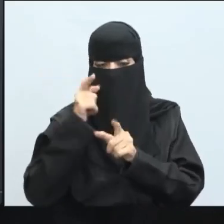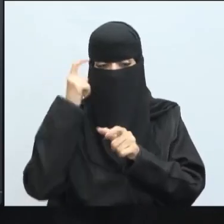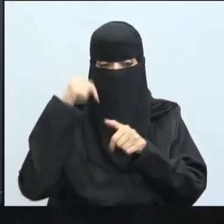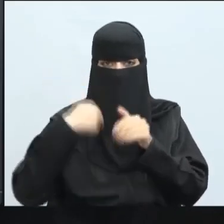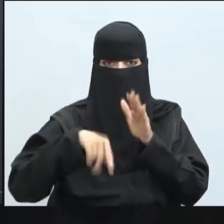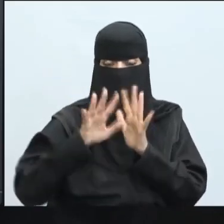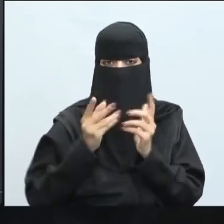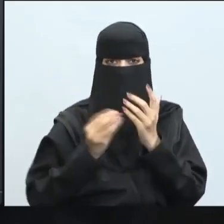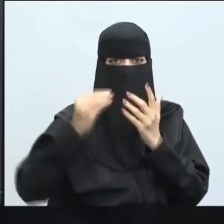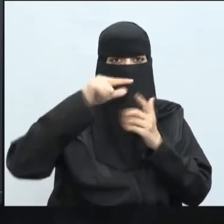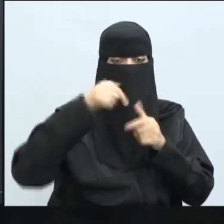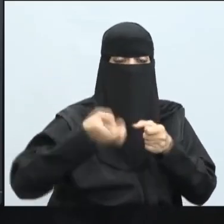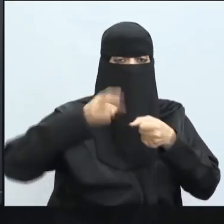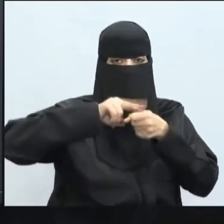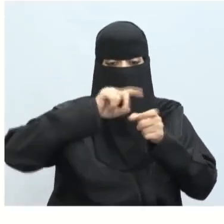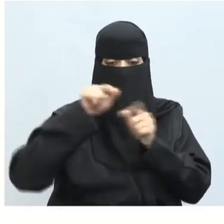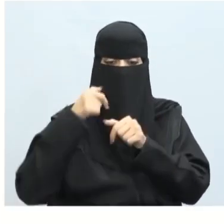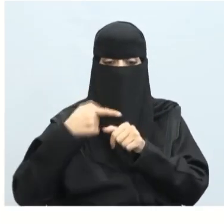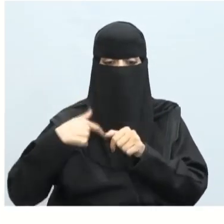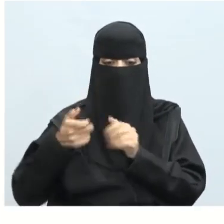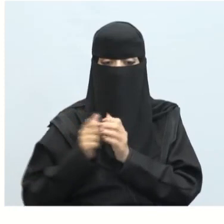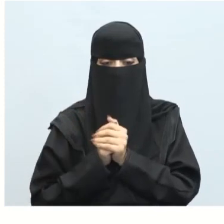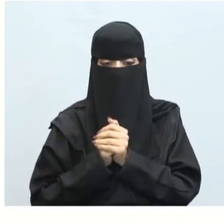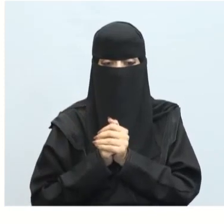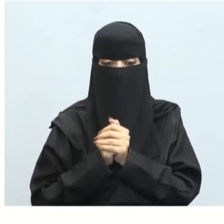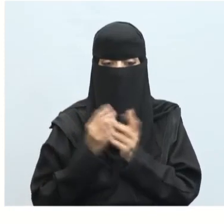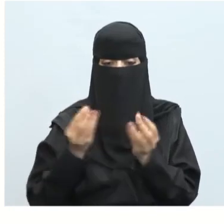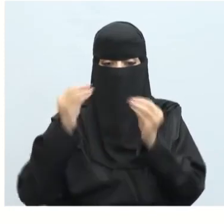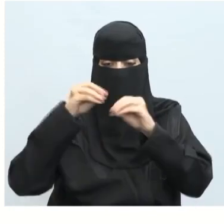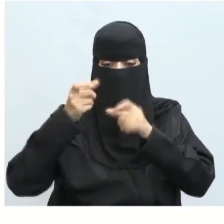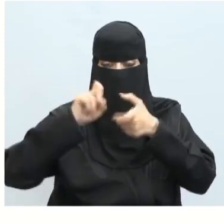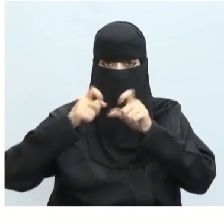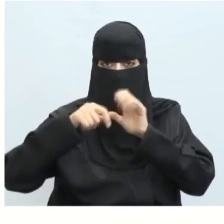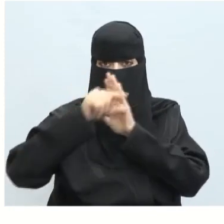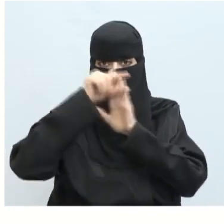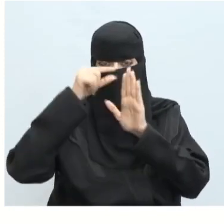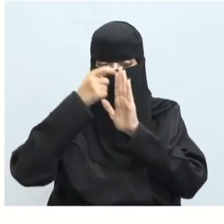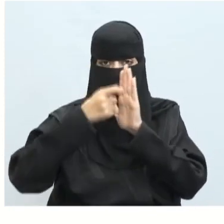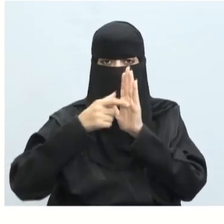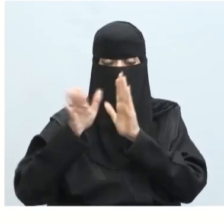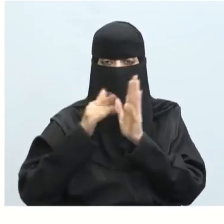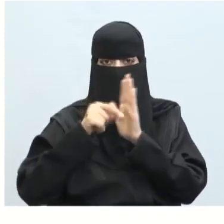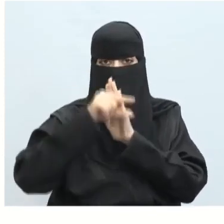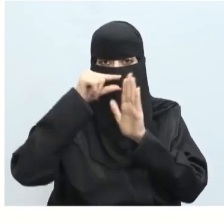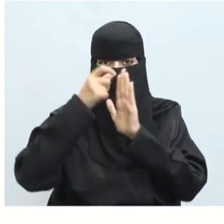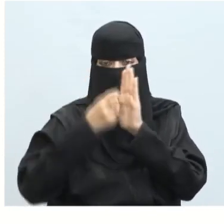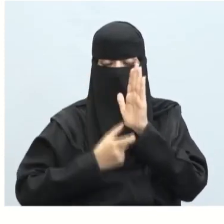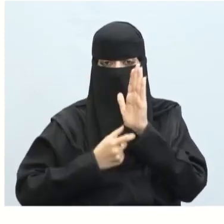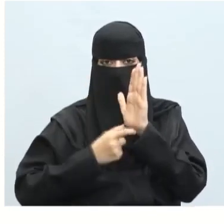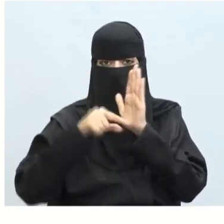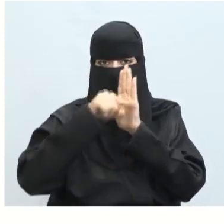تعرف كيف تقوم بإعادة التسمية إذن نضيف لابل التسمية باسم الرياض ونضيف مكون لست بكر